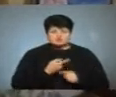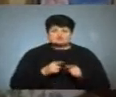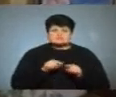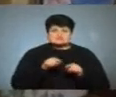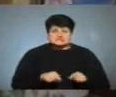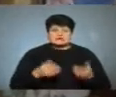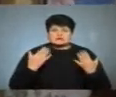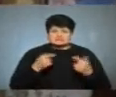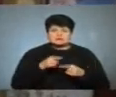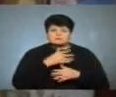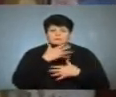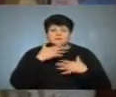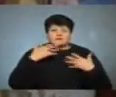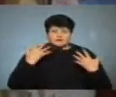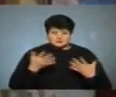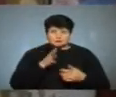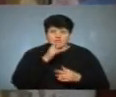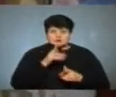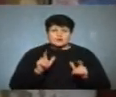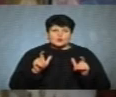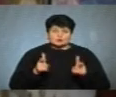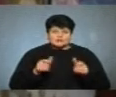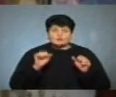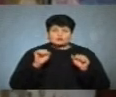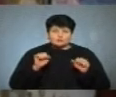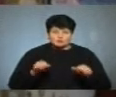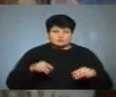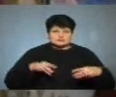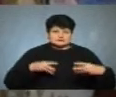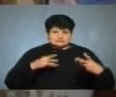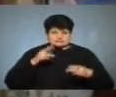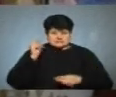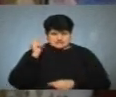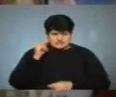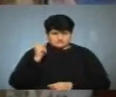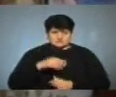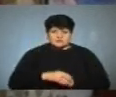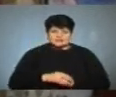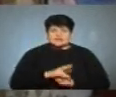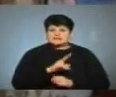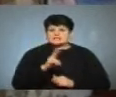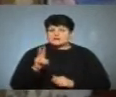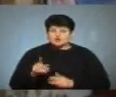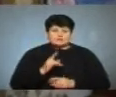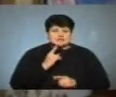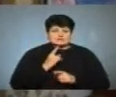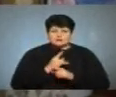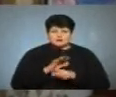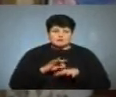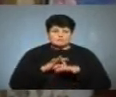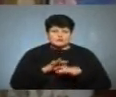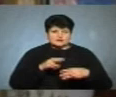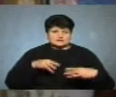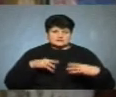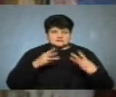канікул для них забагато, під час локдауну можливе дистанційне навчання. Тобто ніхто не забороняє проводити